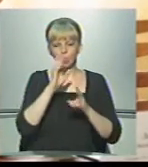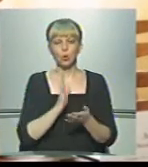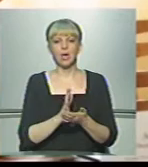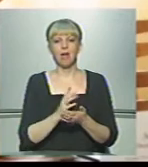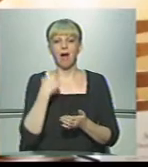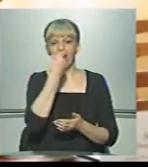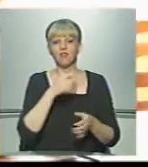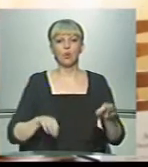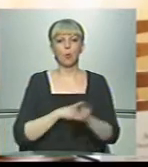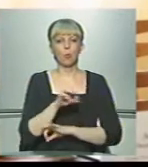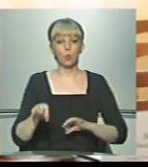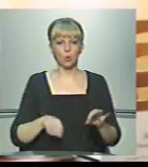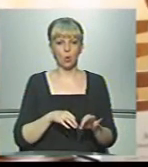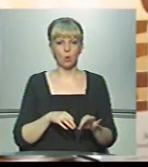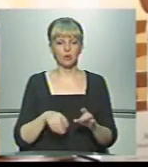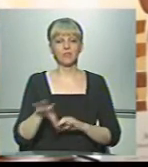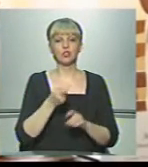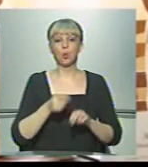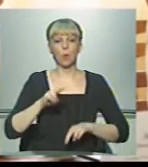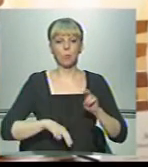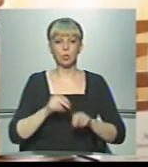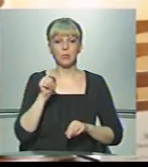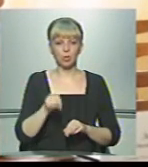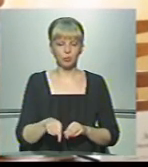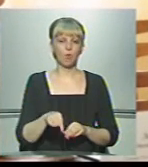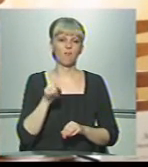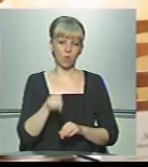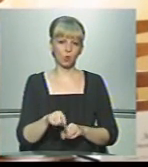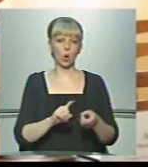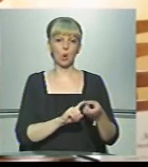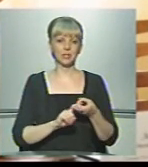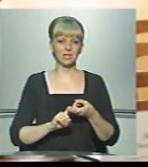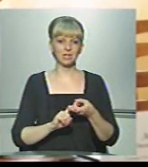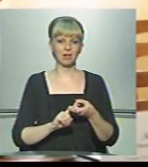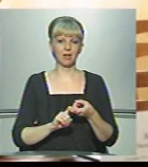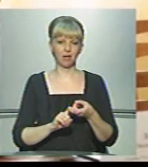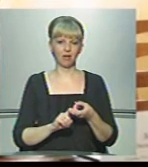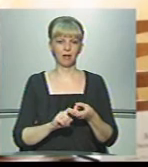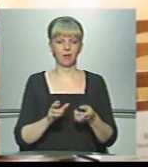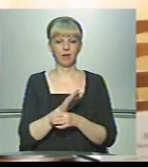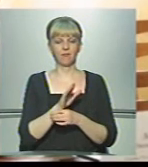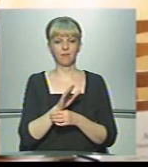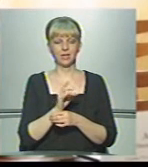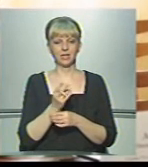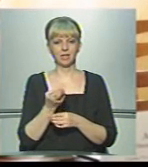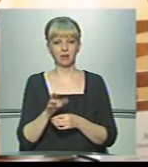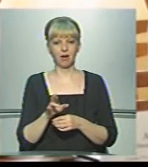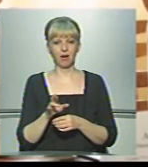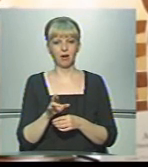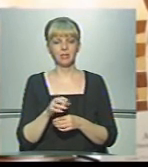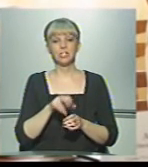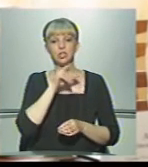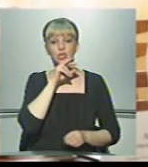автором проєкту. Все, що будувалося тут, воно залежало безумовно безвіднє. І ці